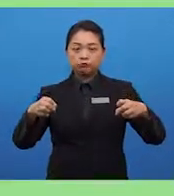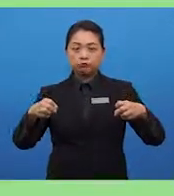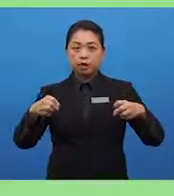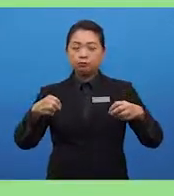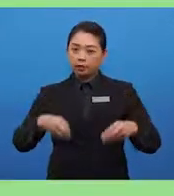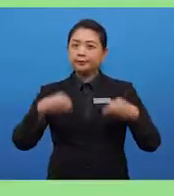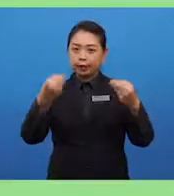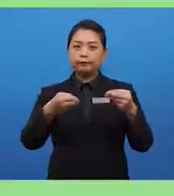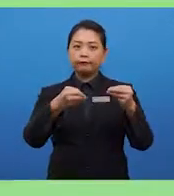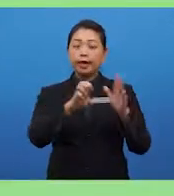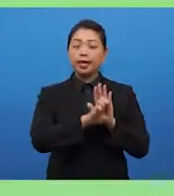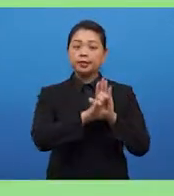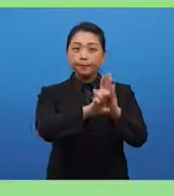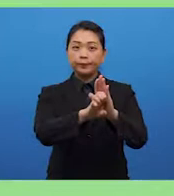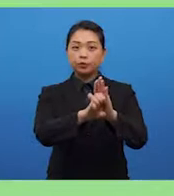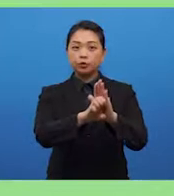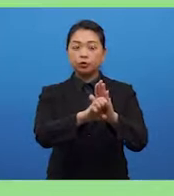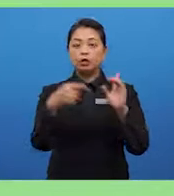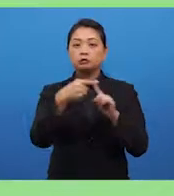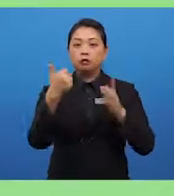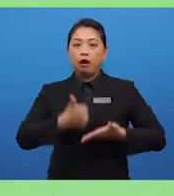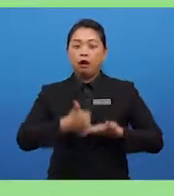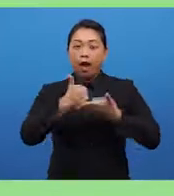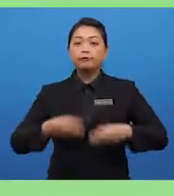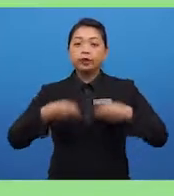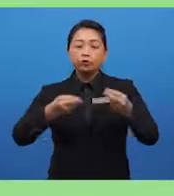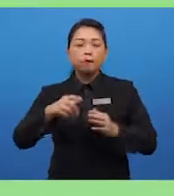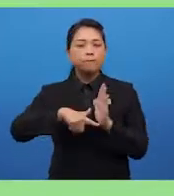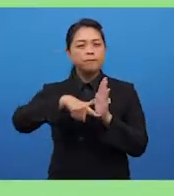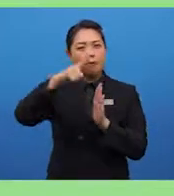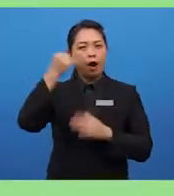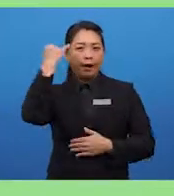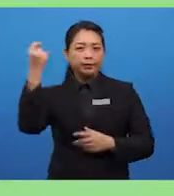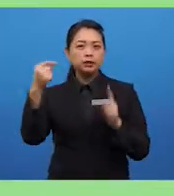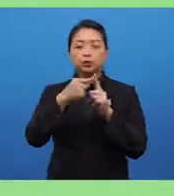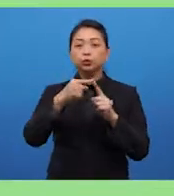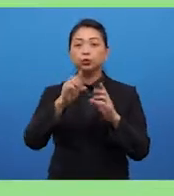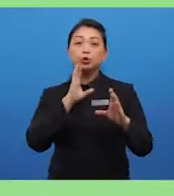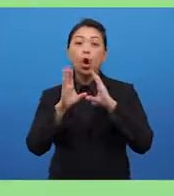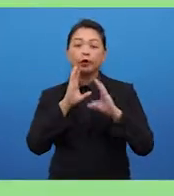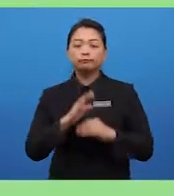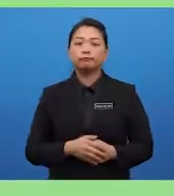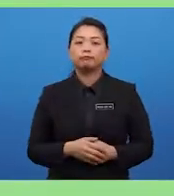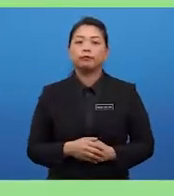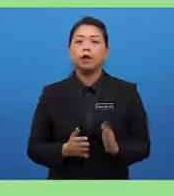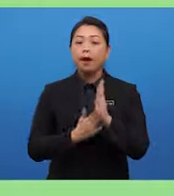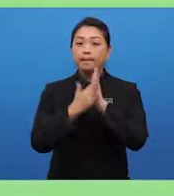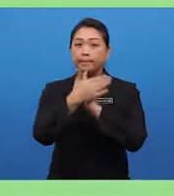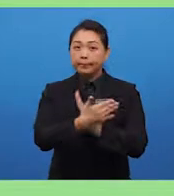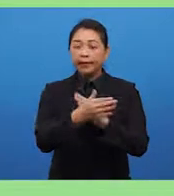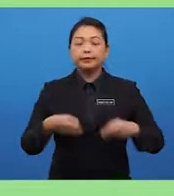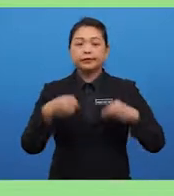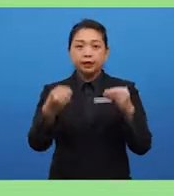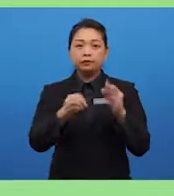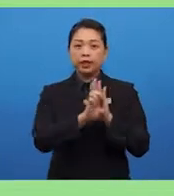example in order to help to give you more ideas to talk. Now, by talking, by giving